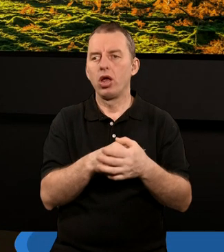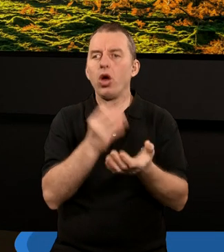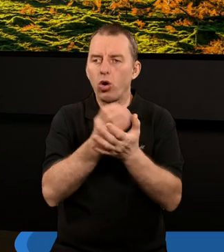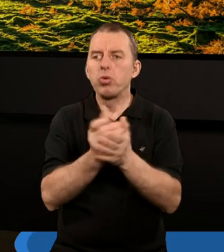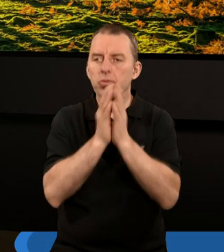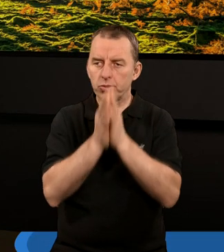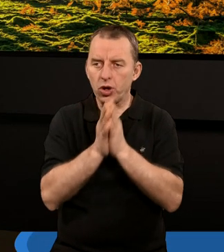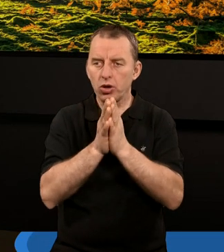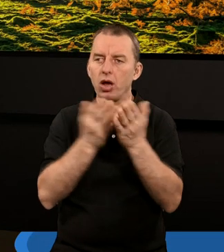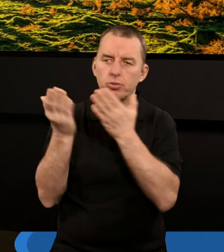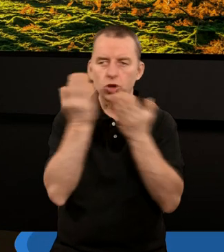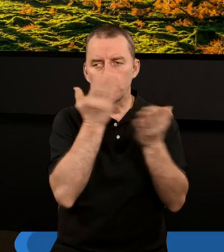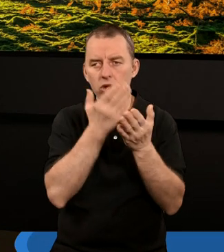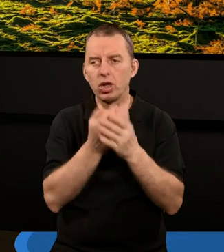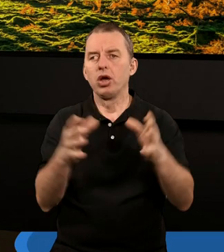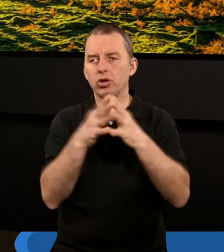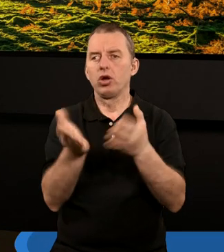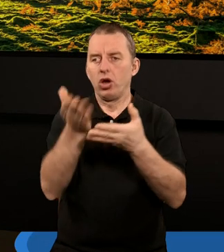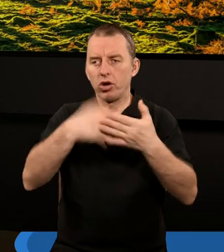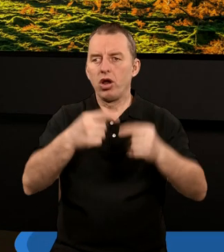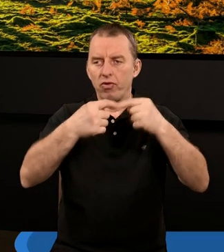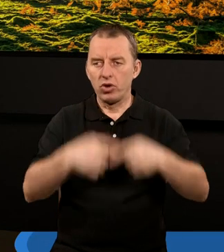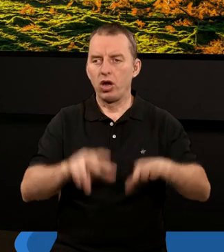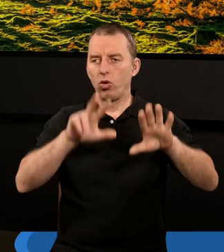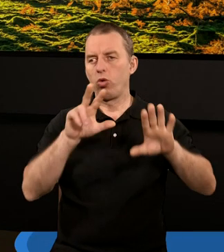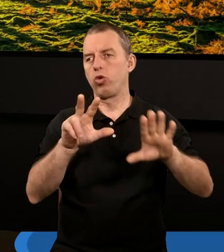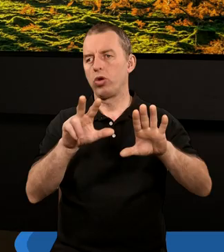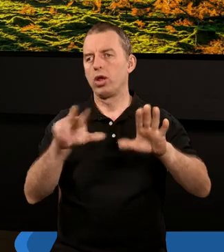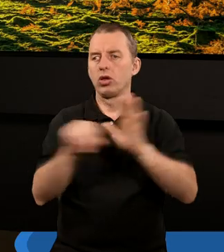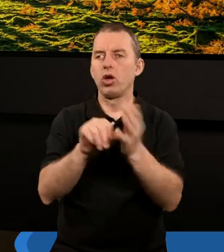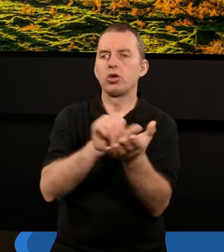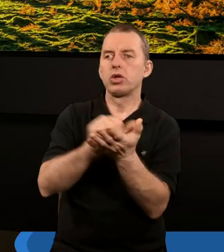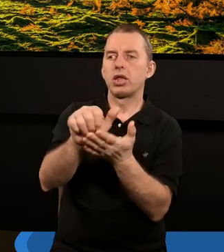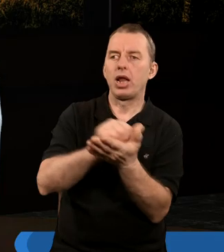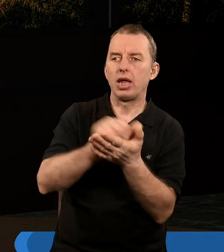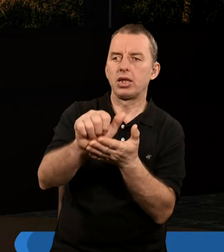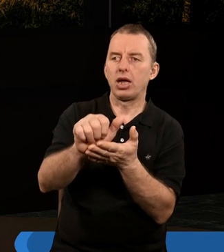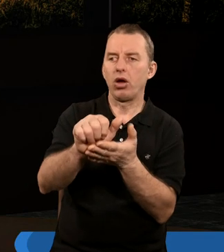Kuba, ciebie chciałbym poprosić o przeczytanie z X rozdziału wierszy od VIII do XI.